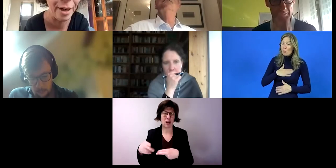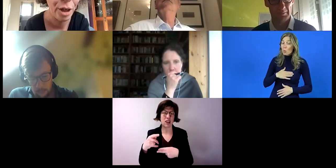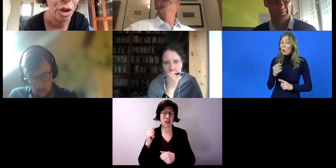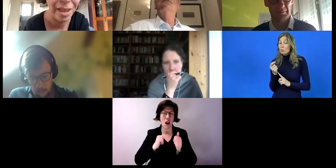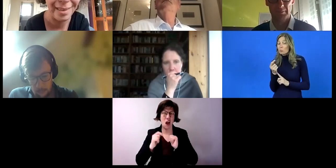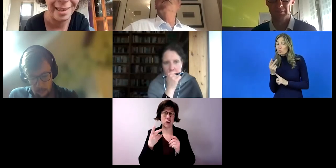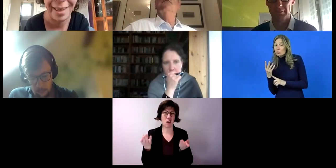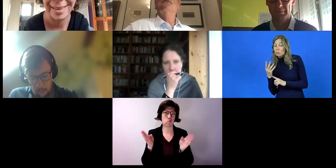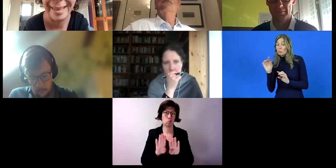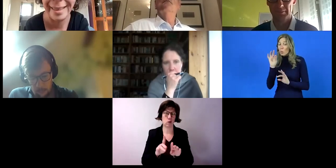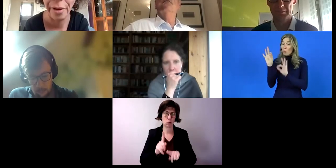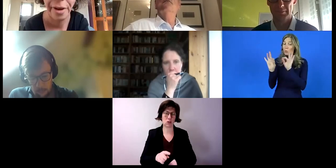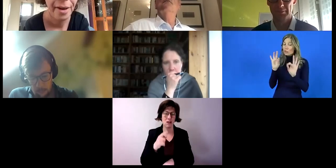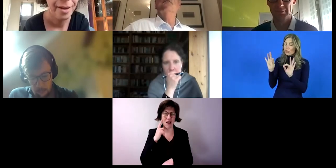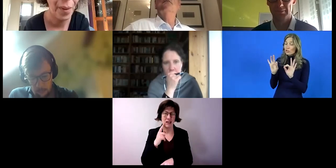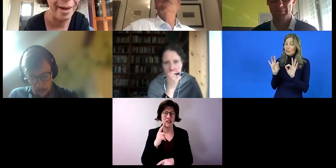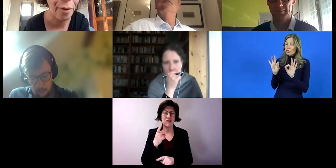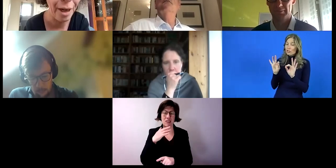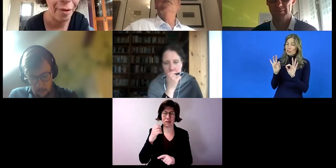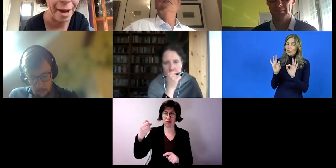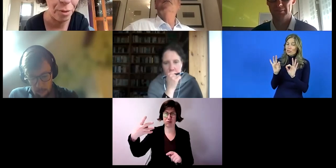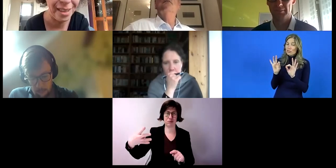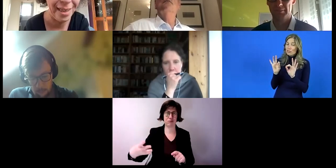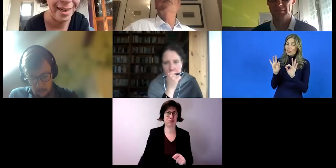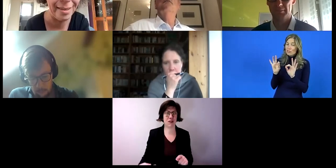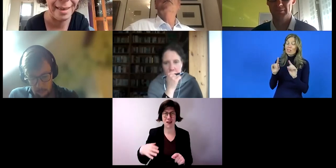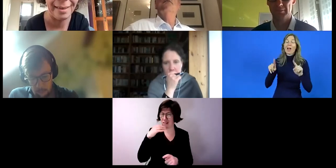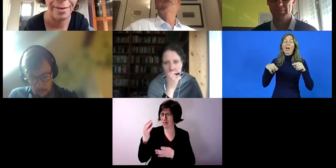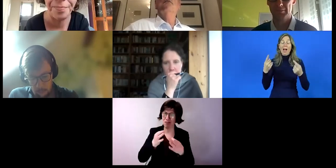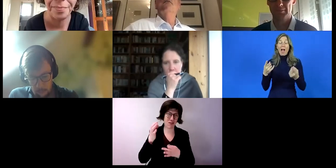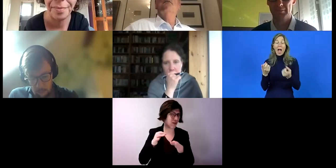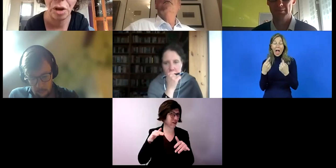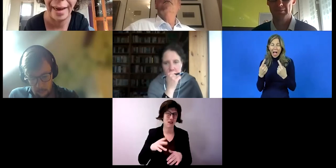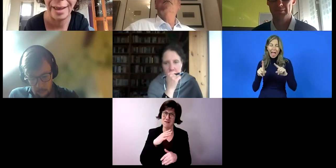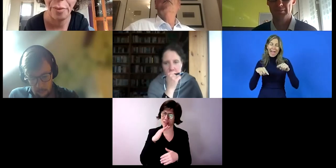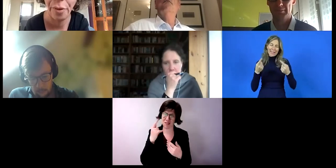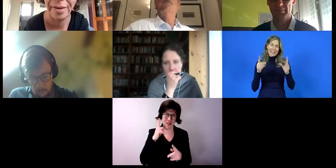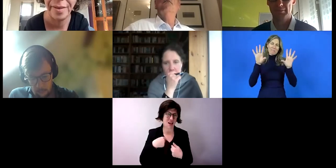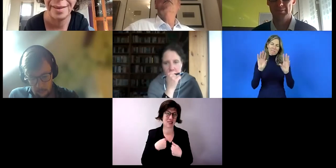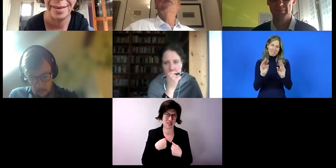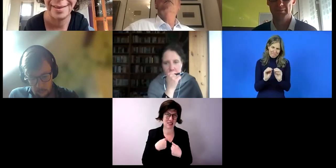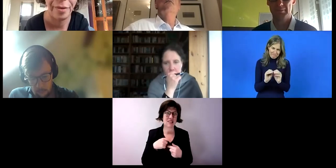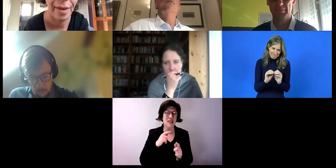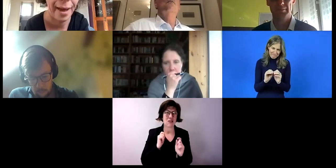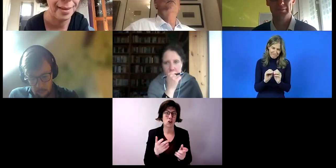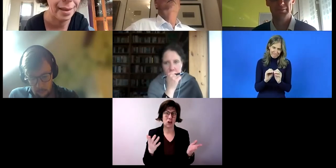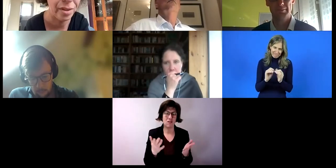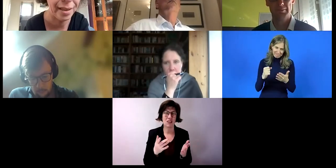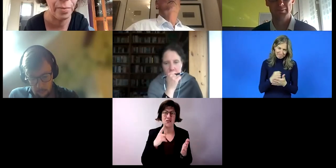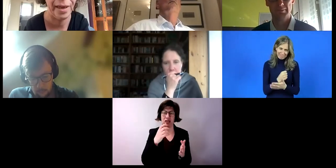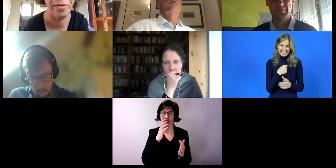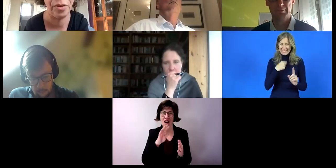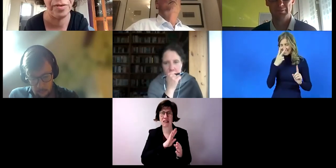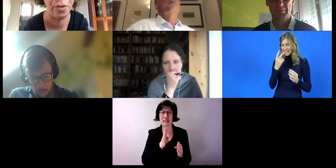leider schließen. Ich weiß, es brennen noch viele Fragen unter den Nägeln. schlage ich vor, wenn jetzt eine Frage nicht